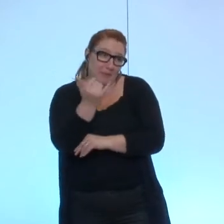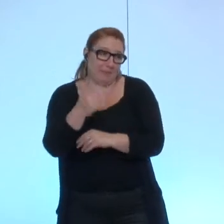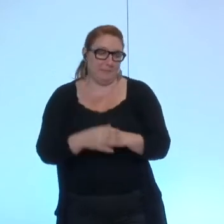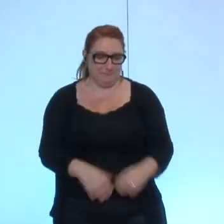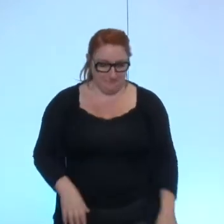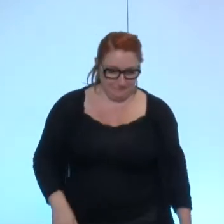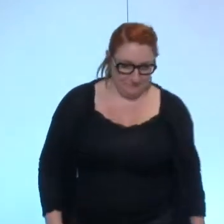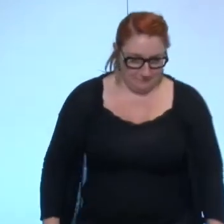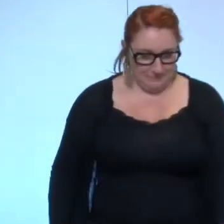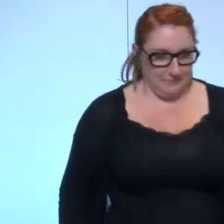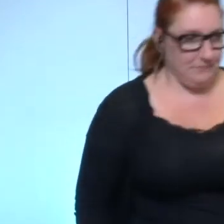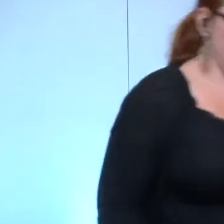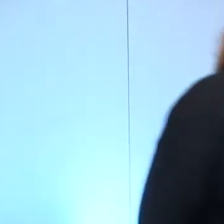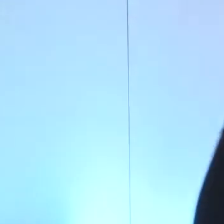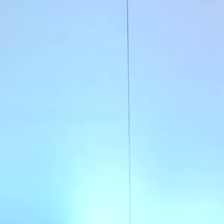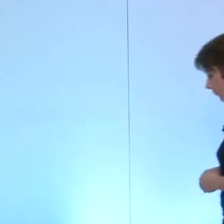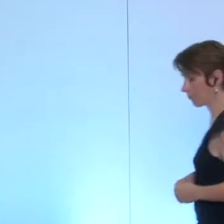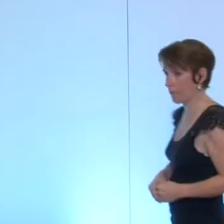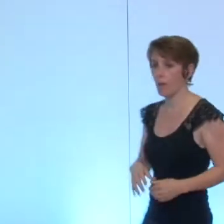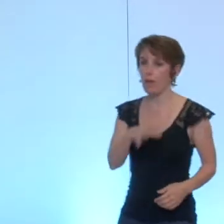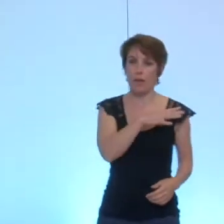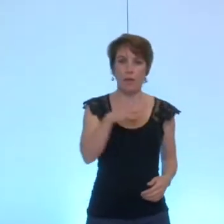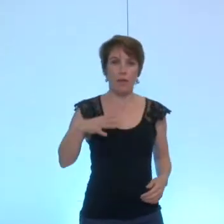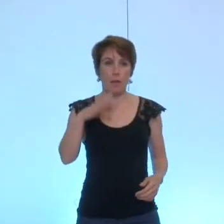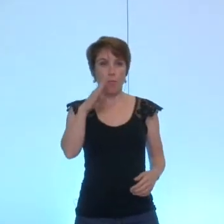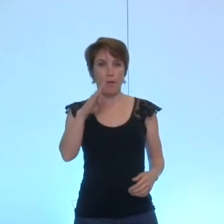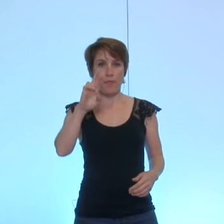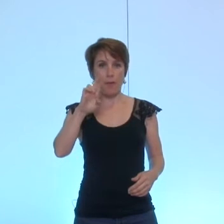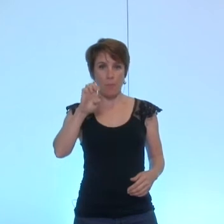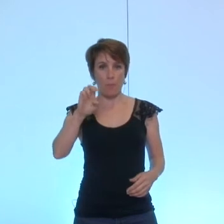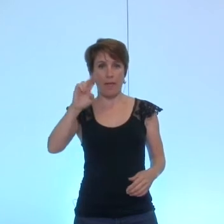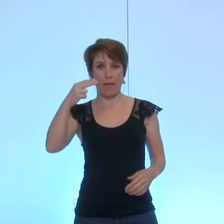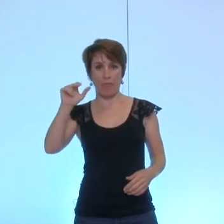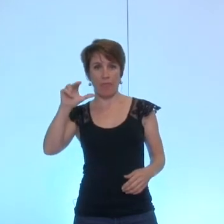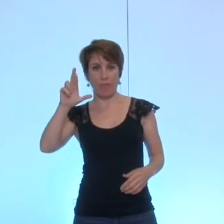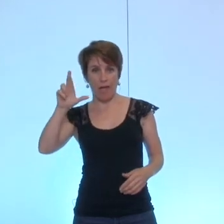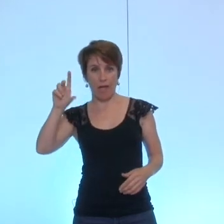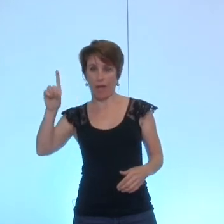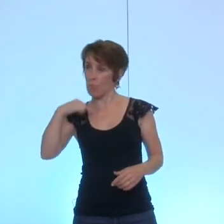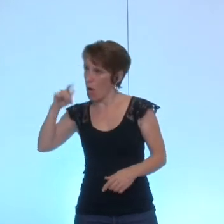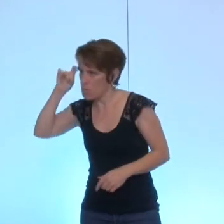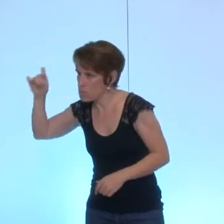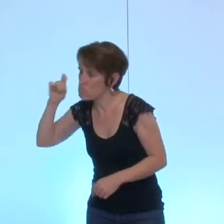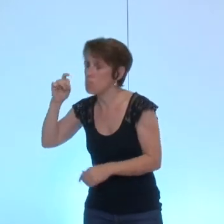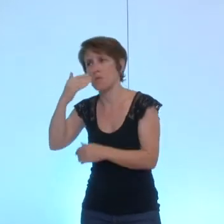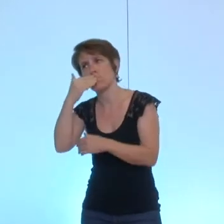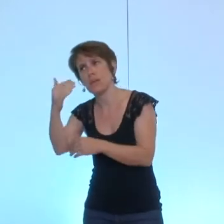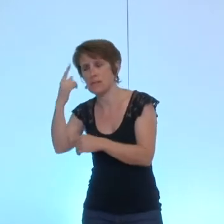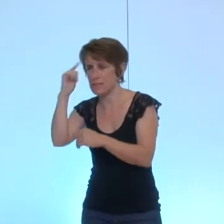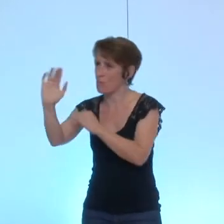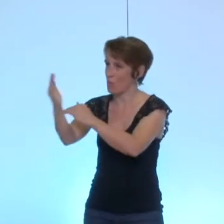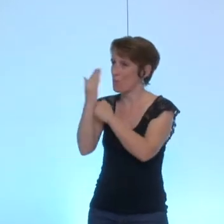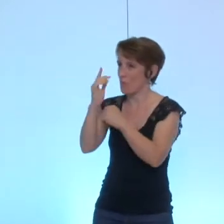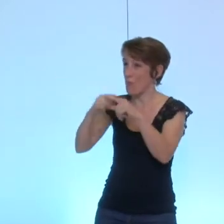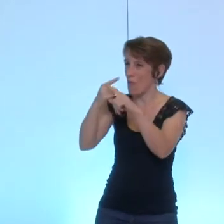remercier madame Corinne Bernard pour nous avoir permis de visionner le film en commission elle sait sûrement ce dont je vais